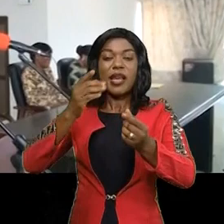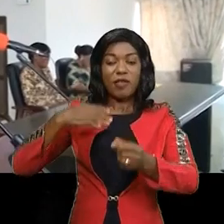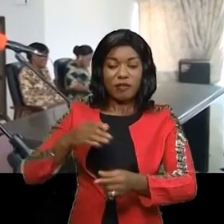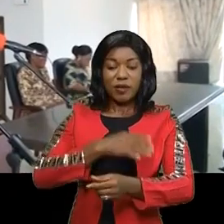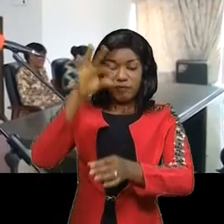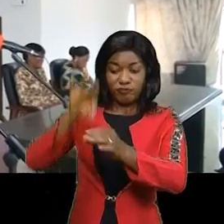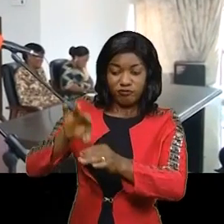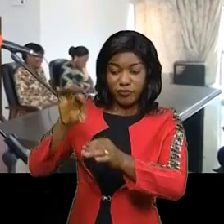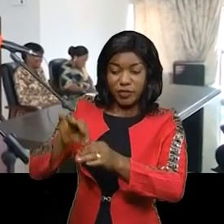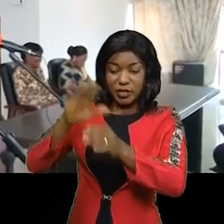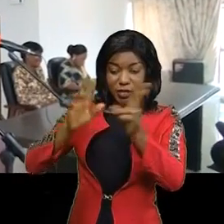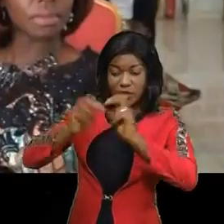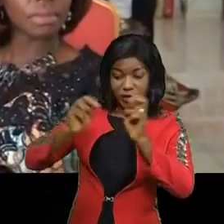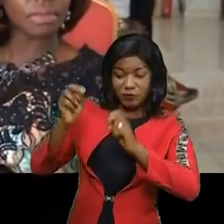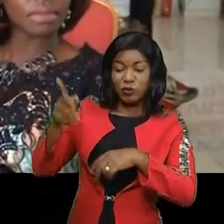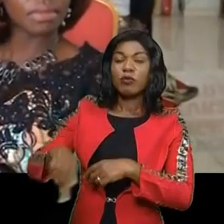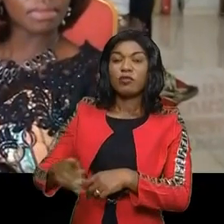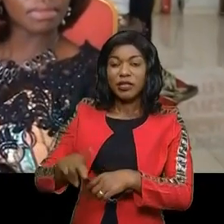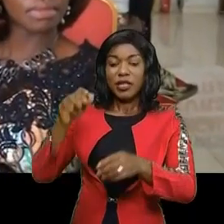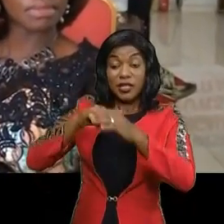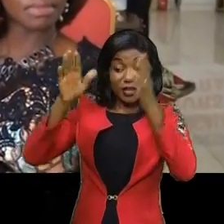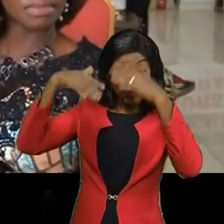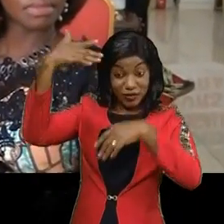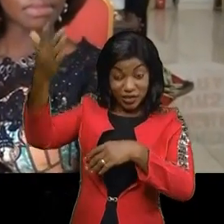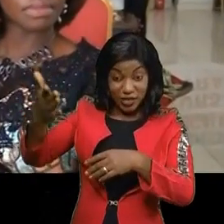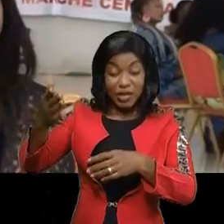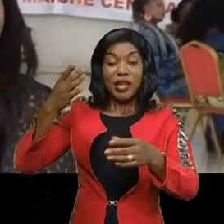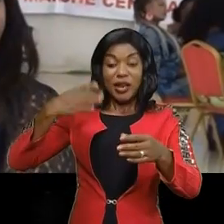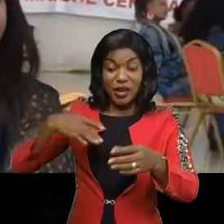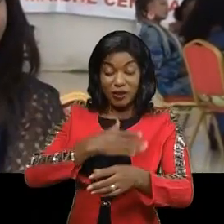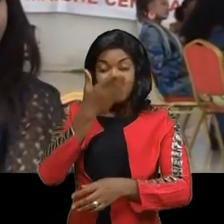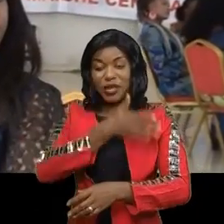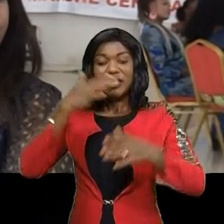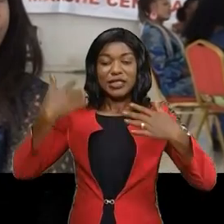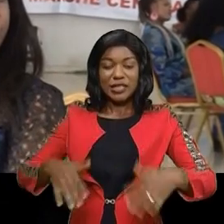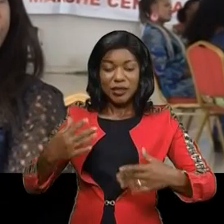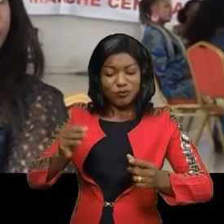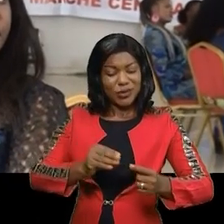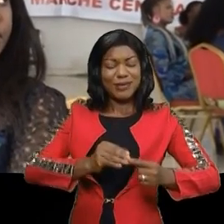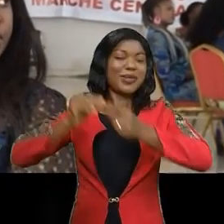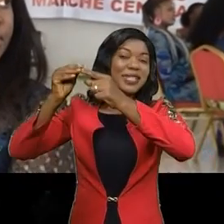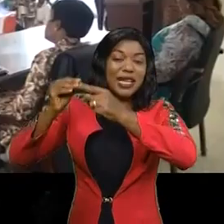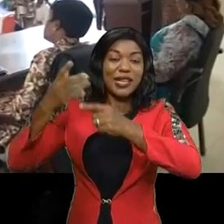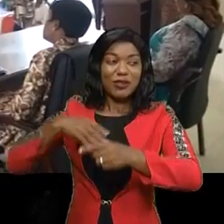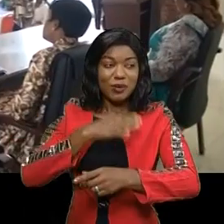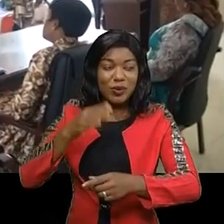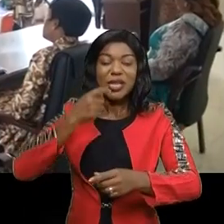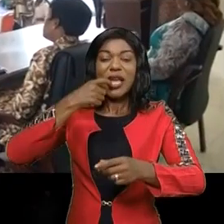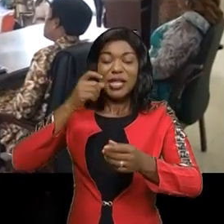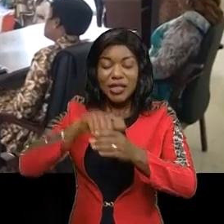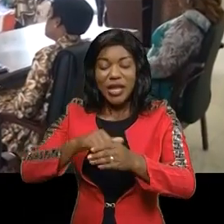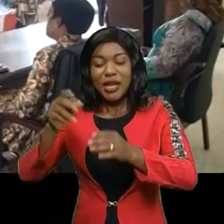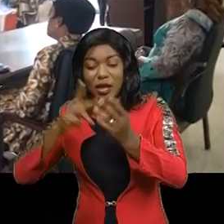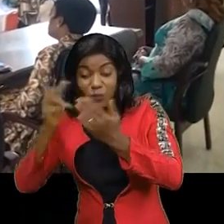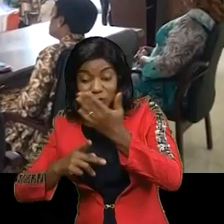provincial sur toute l'étendue du pays. Dans l'avenir, ces femmes cadres proposent de célébrer l'excellence des femmes qui se sont distinguées dans des